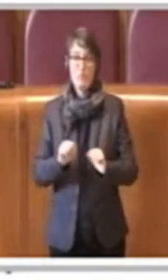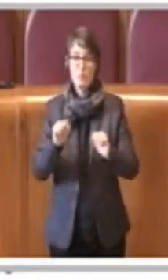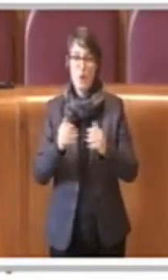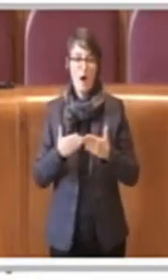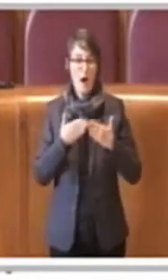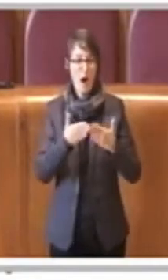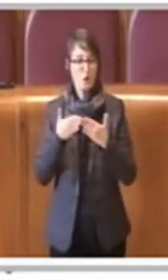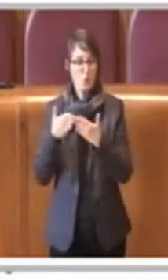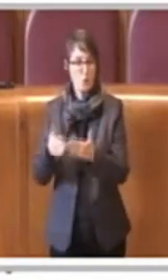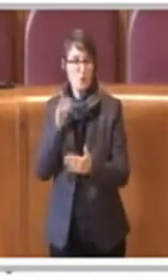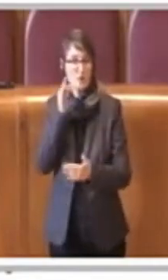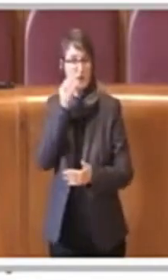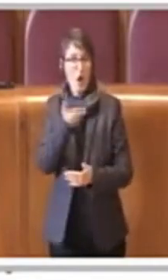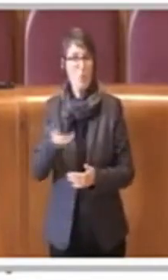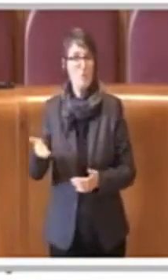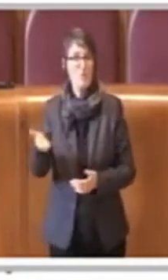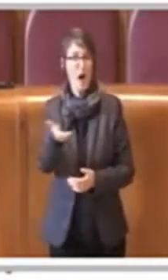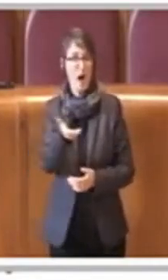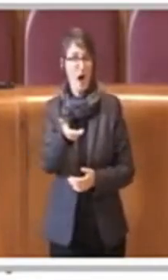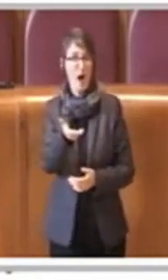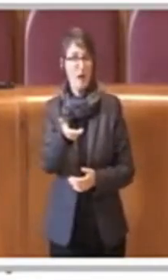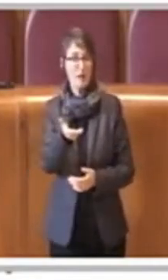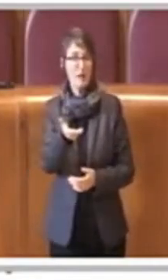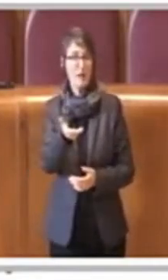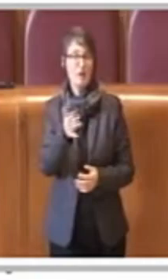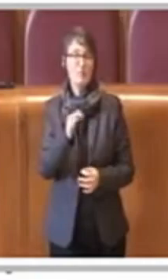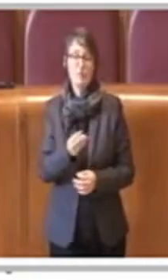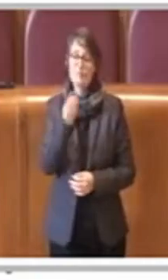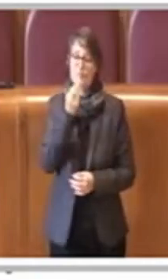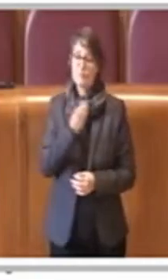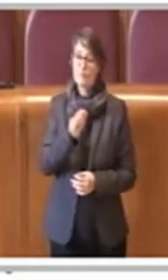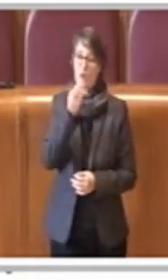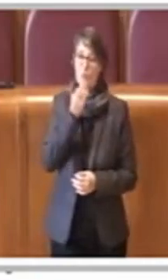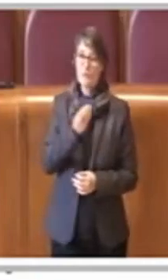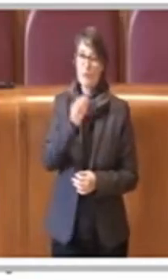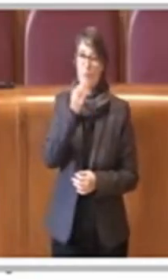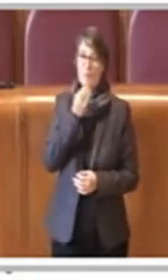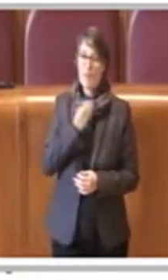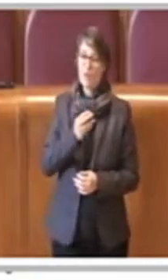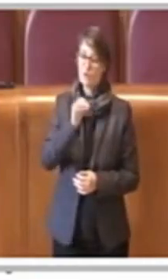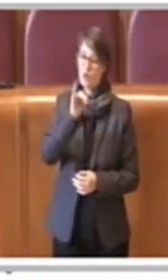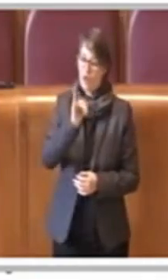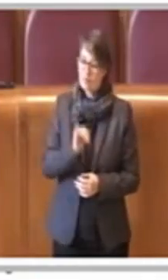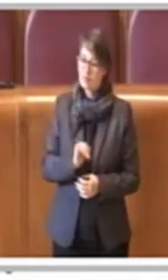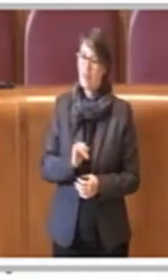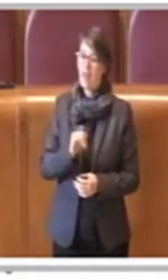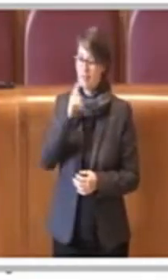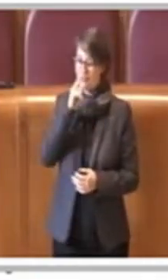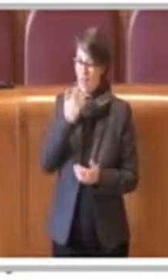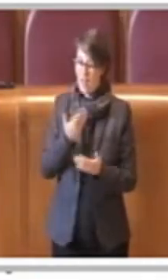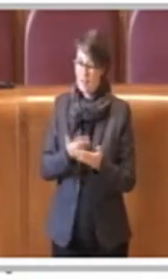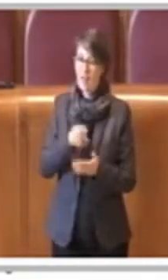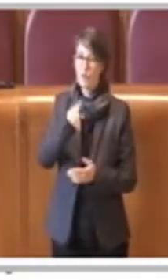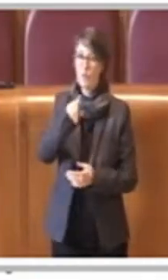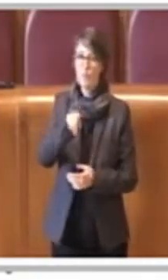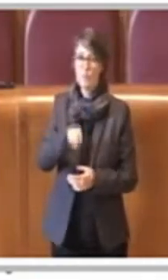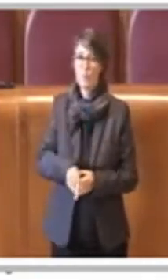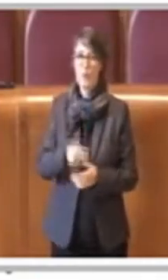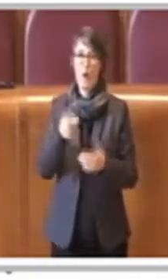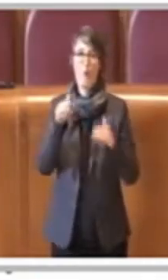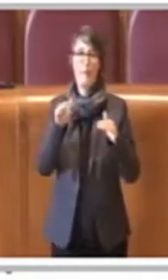alimentarsi in modo il più possibile ovviamente sostenibili e anche naturali.